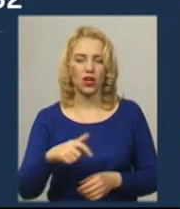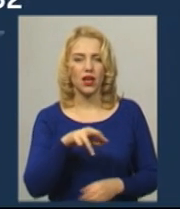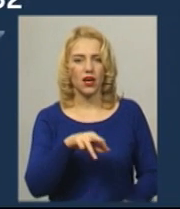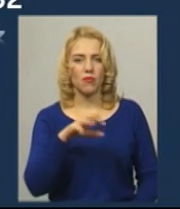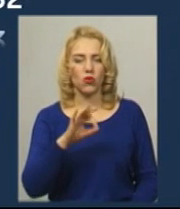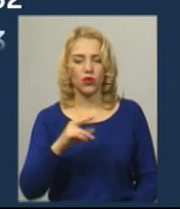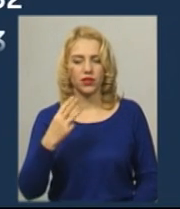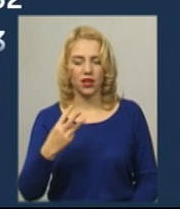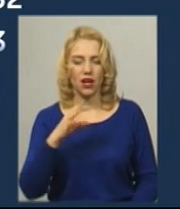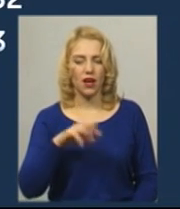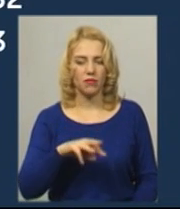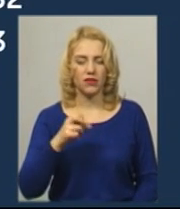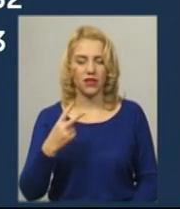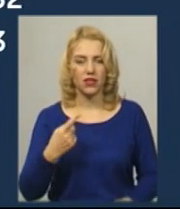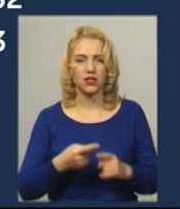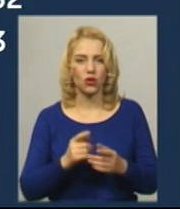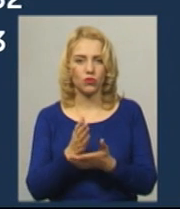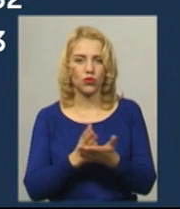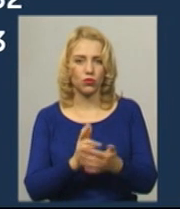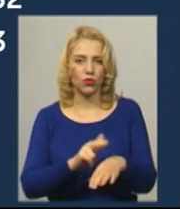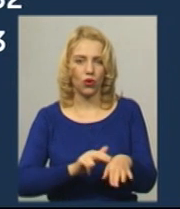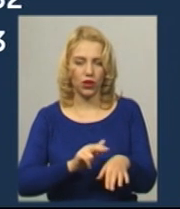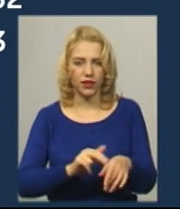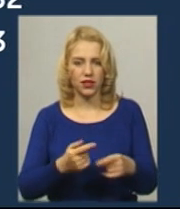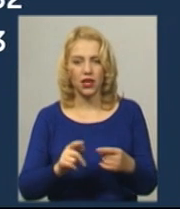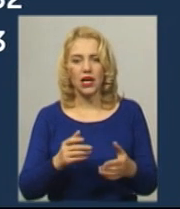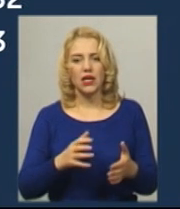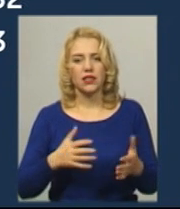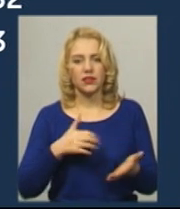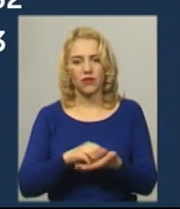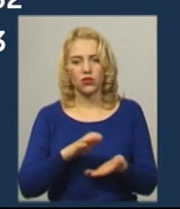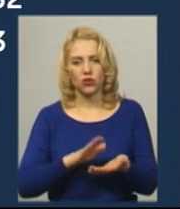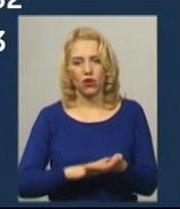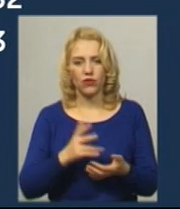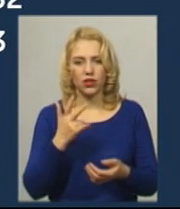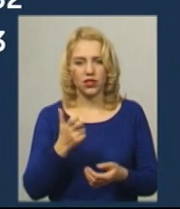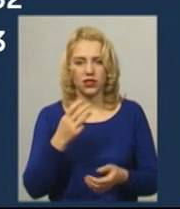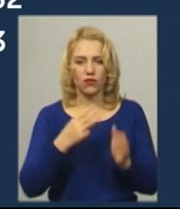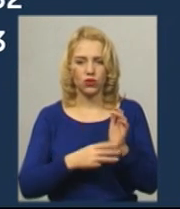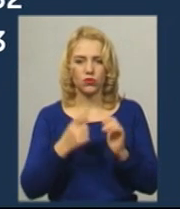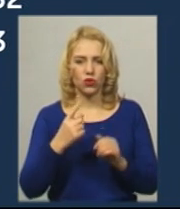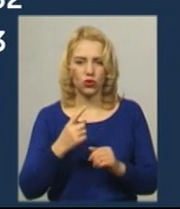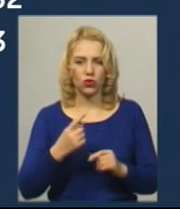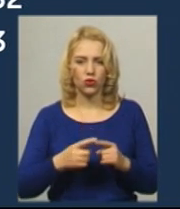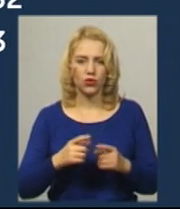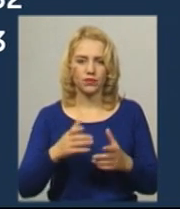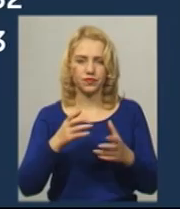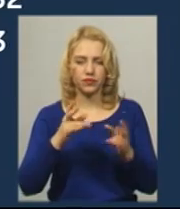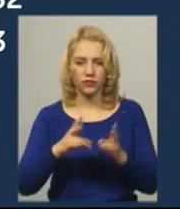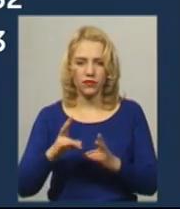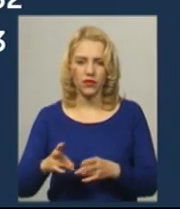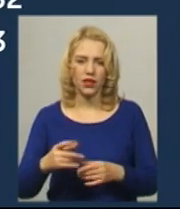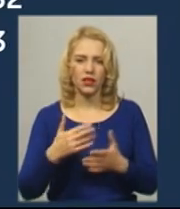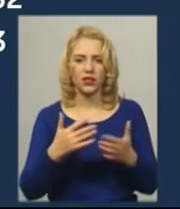які обслуговують патрульні поліцейські. Зафіксовано 251 дорожню транспортну пригоду з травмованими. 332 особи отримали різні